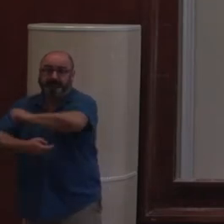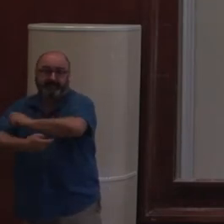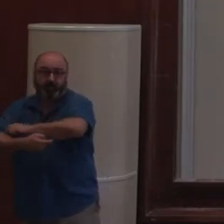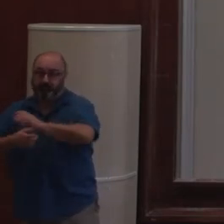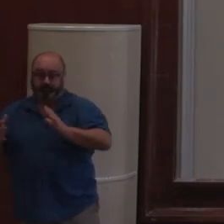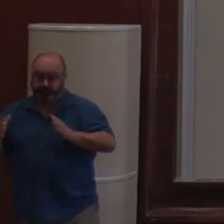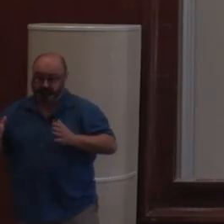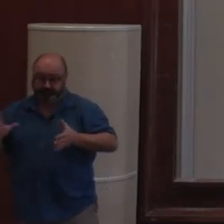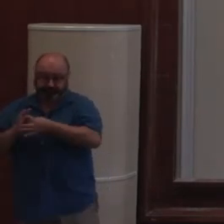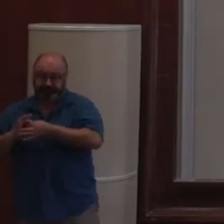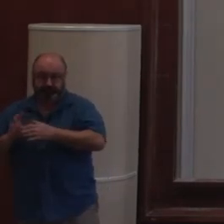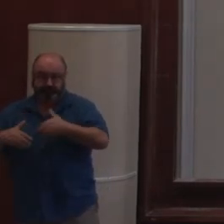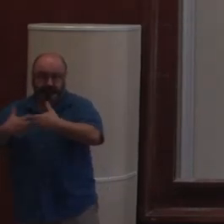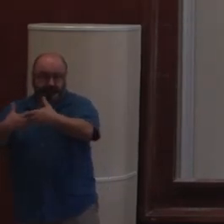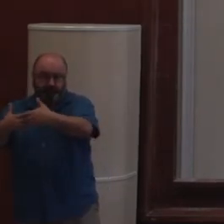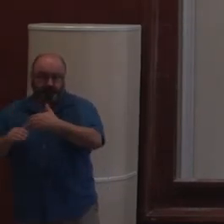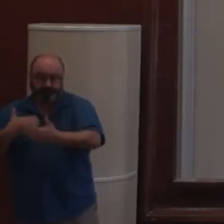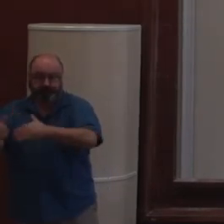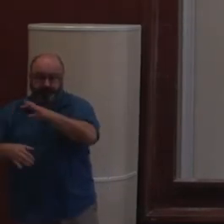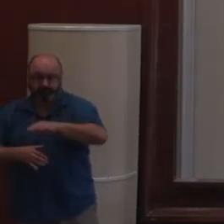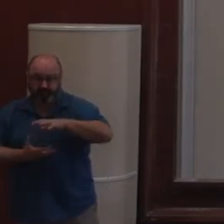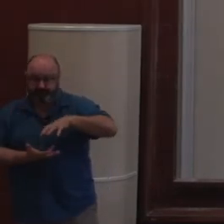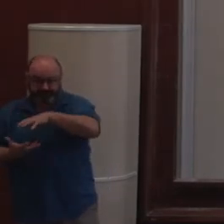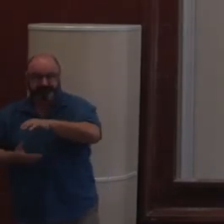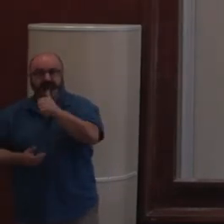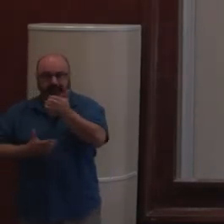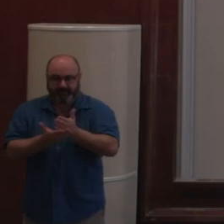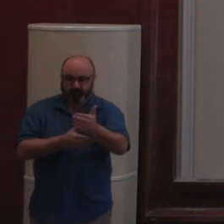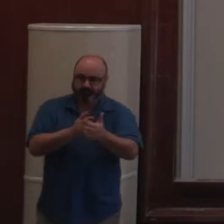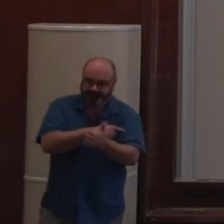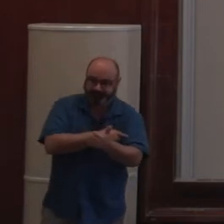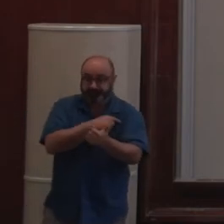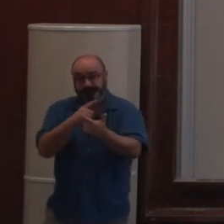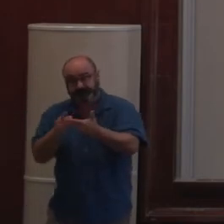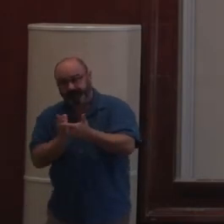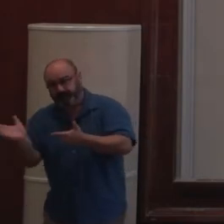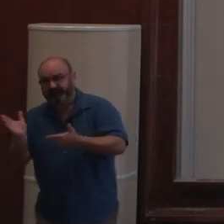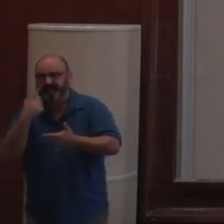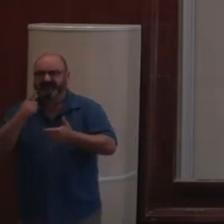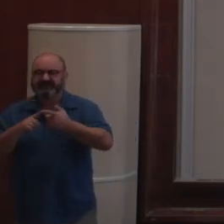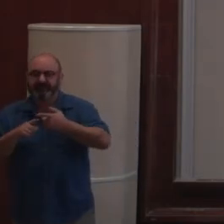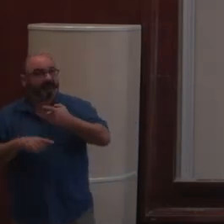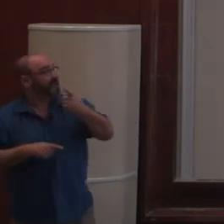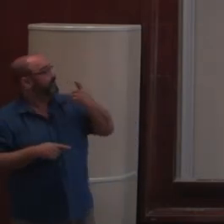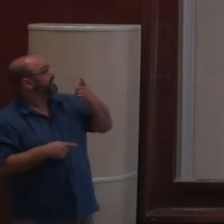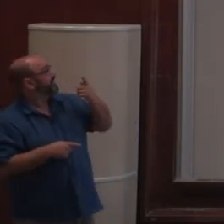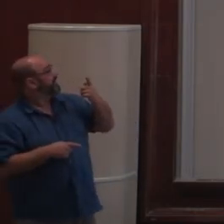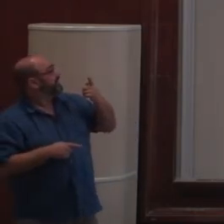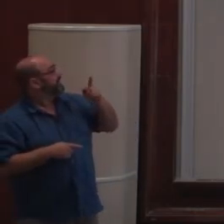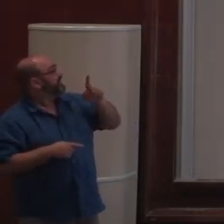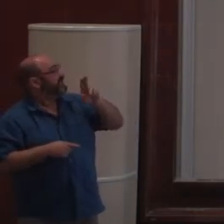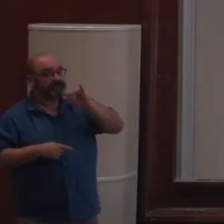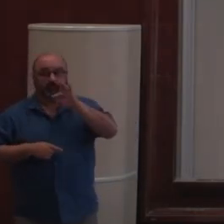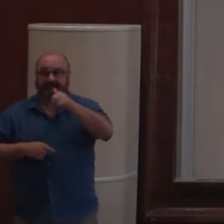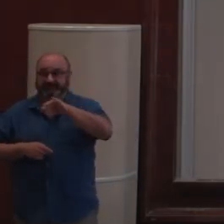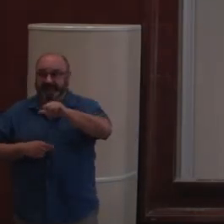de rester à flot. Donc, ça, c'est une première approche. Et la deuxième approche, c'est ce qu'on a nommé guillotina. Donc, guillotina parce que